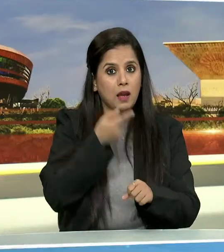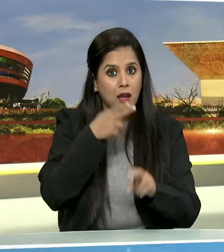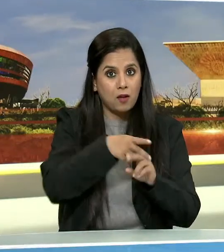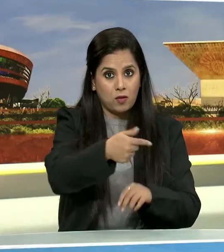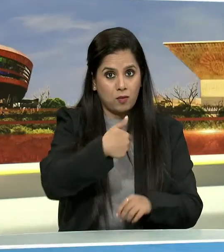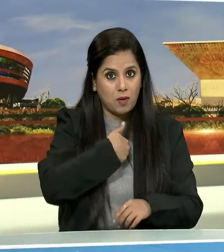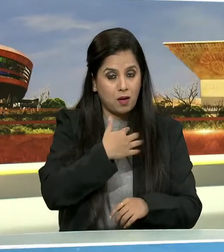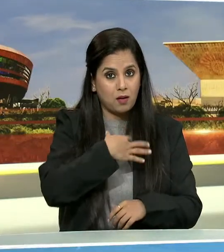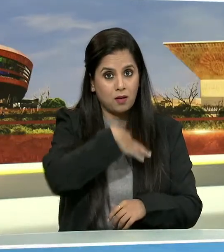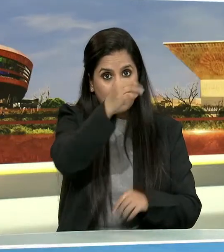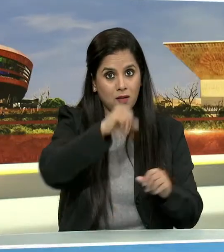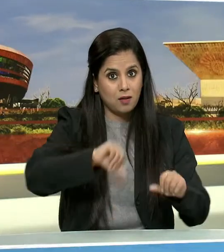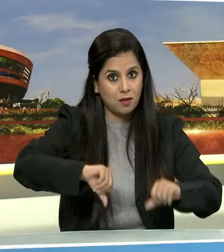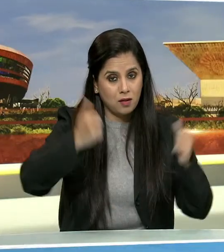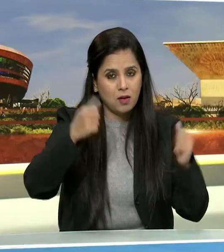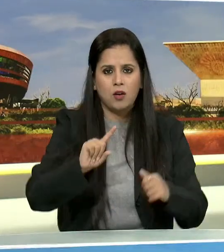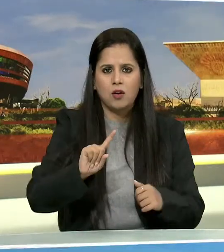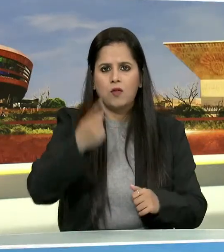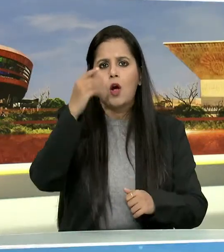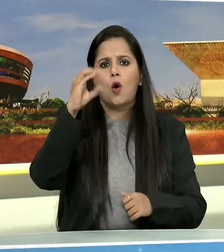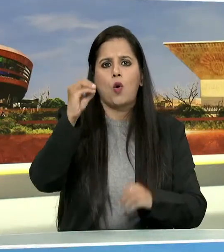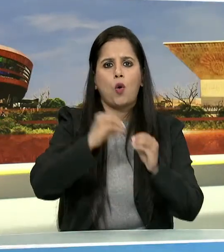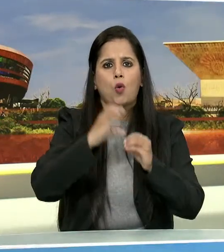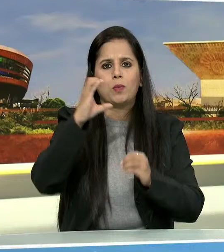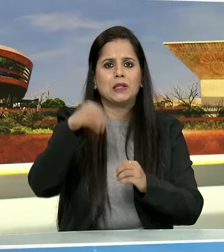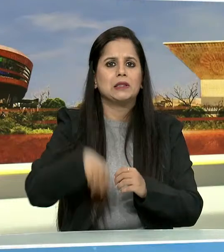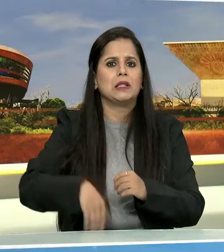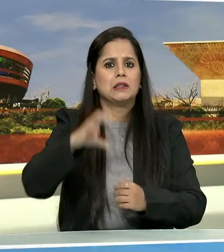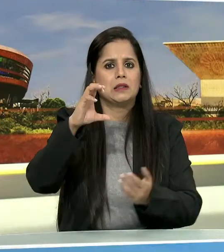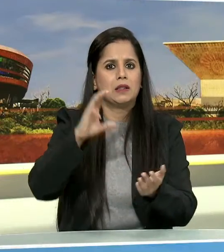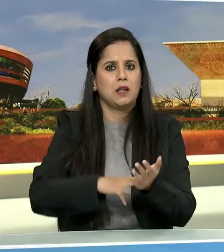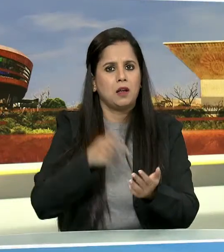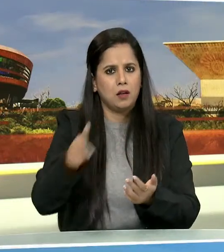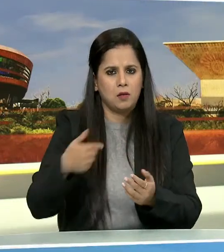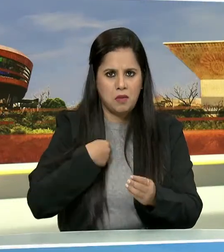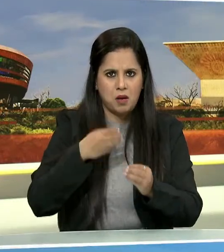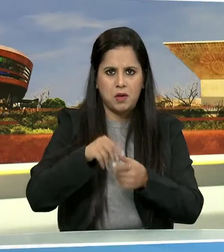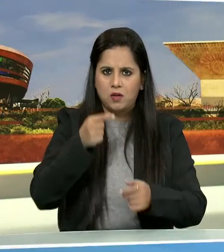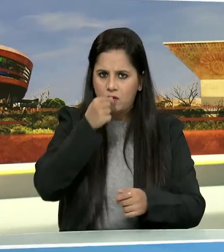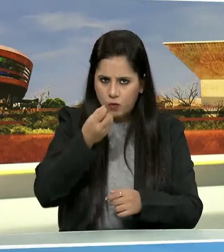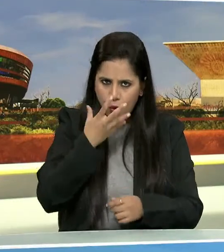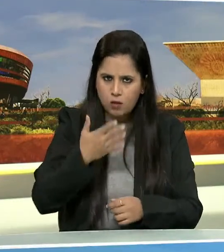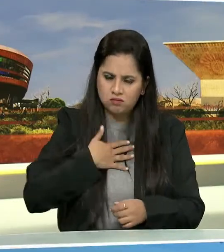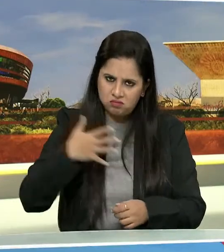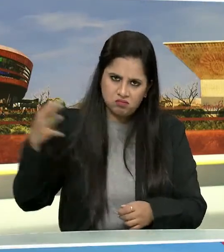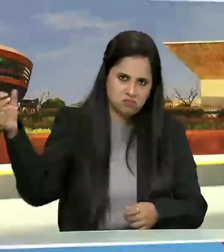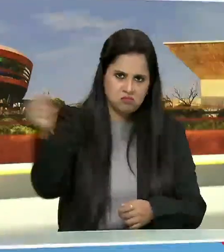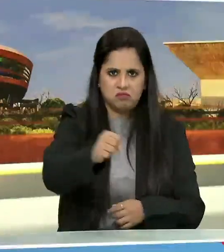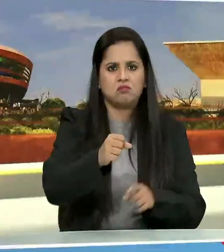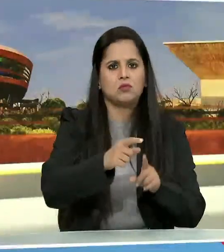पहला बीसी मुझ मंतरी बीजेपी ही देगी